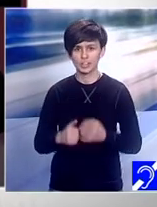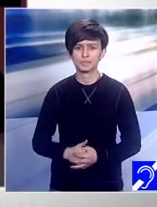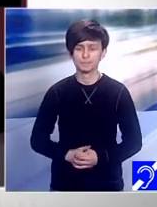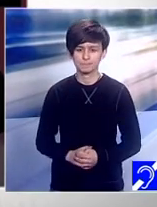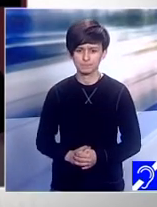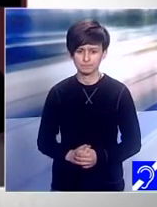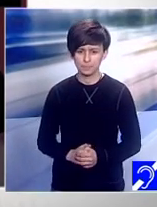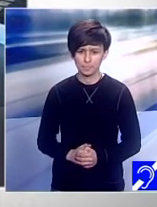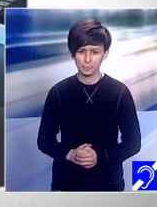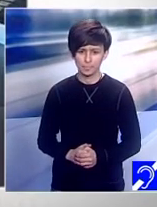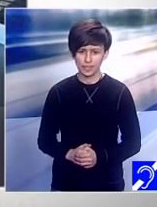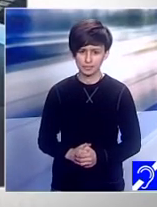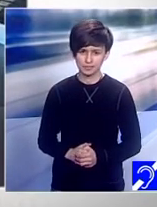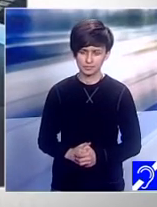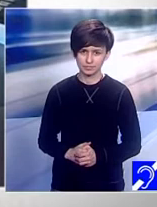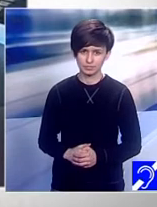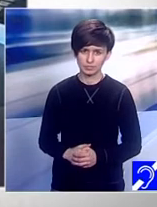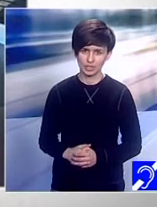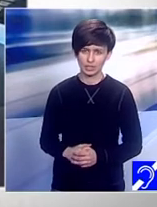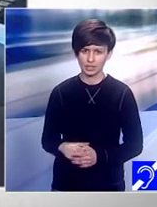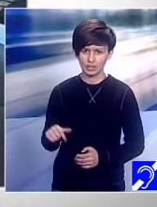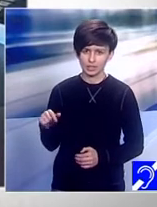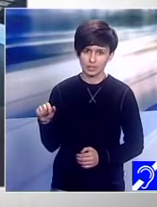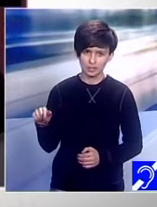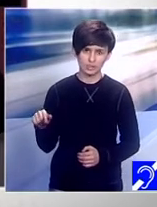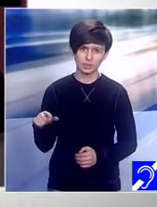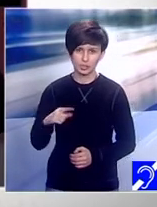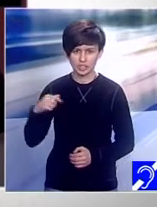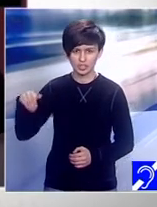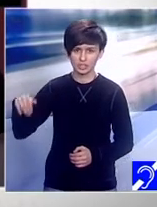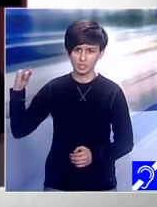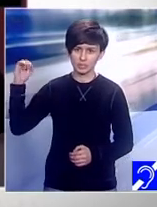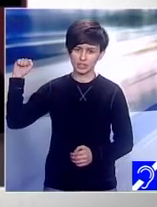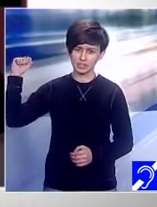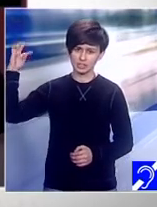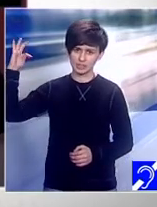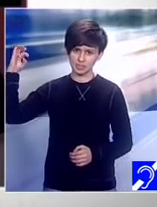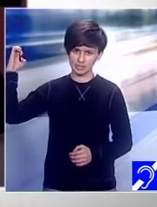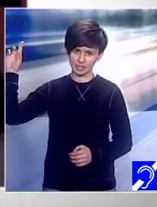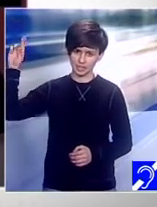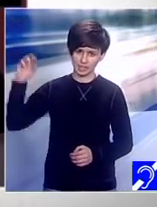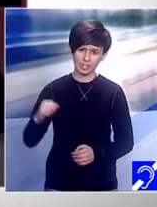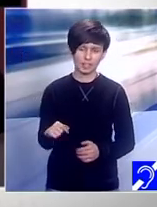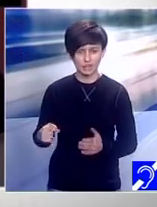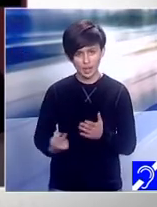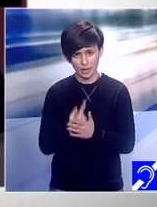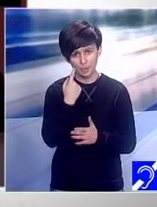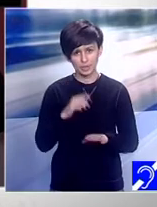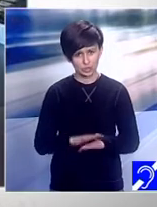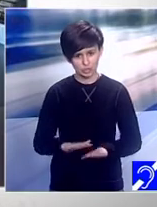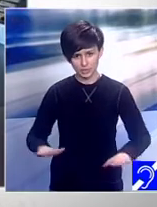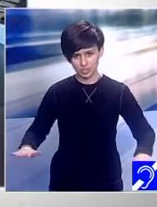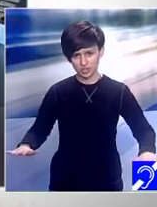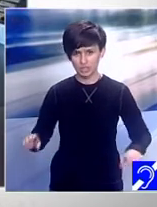ești mister. Exact. Așa e. Așa felicitări. Mersi. ai apărut pe scenă, am să țin minte, n-am să uit